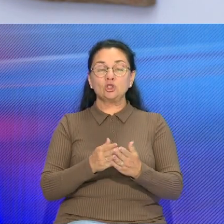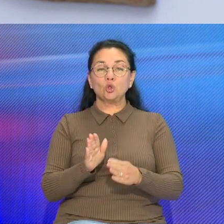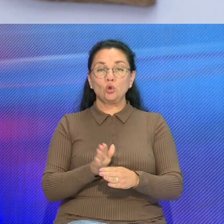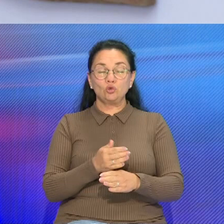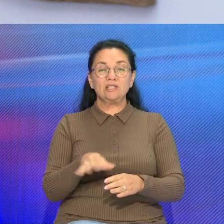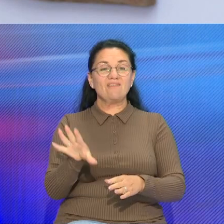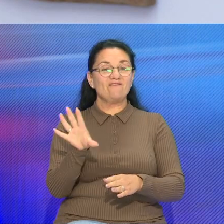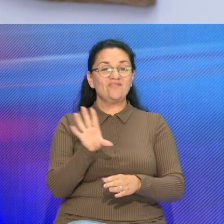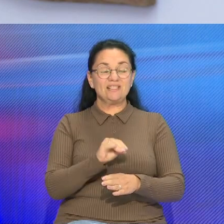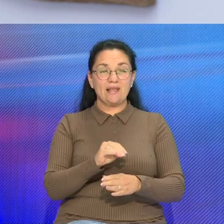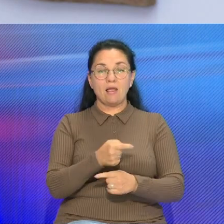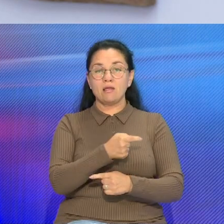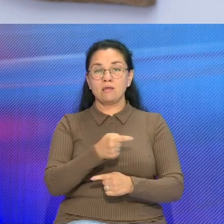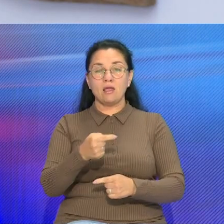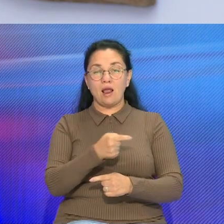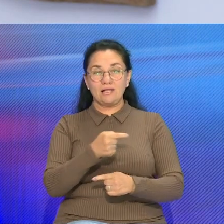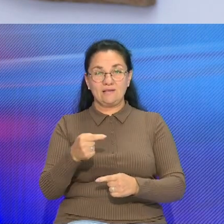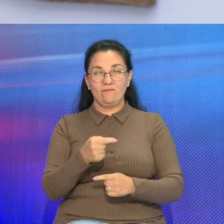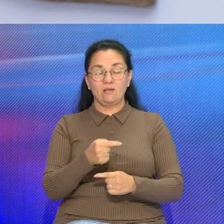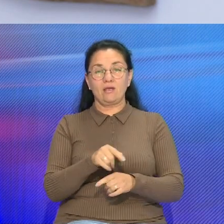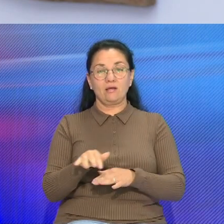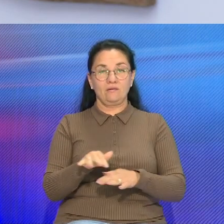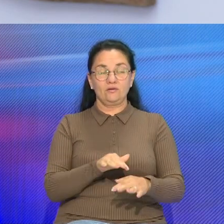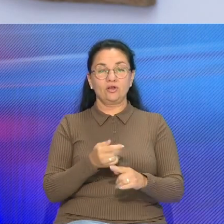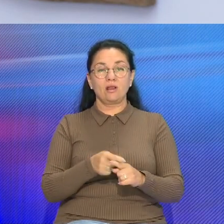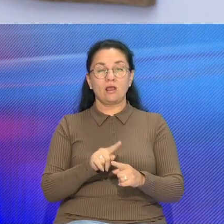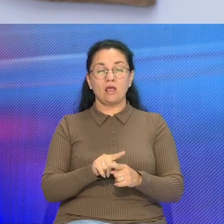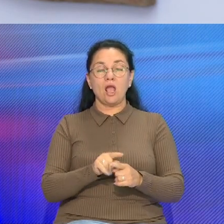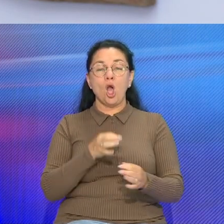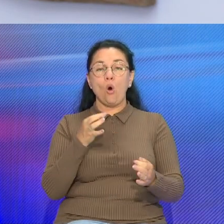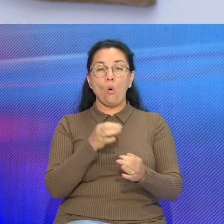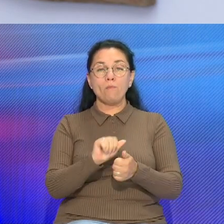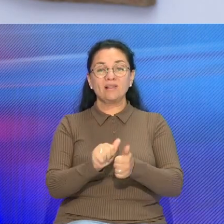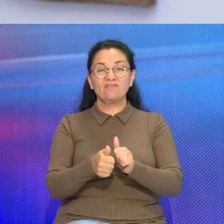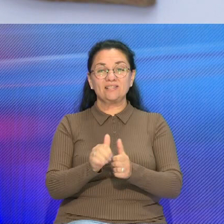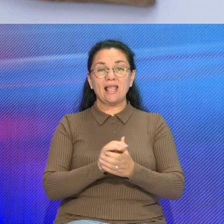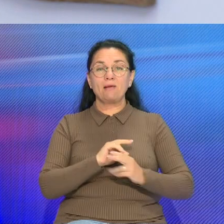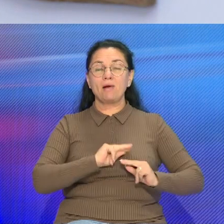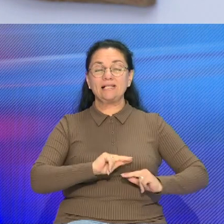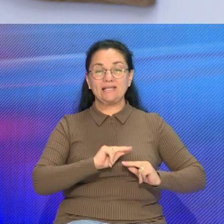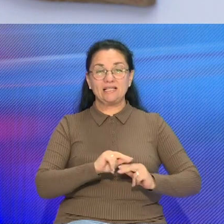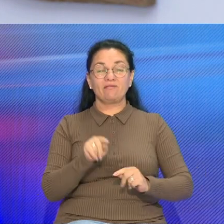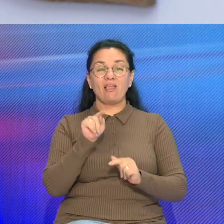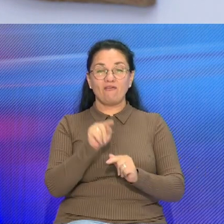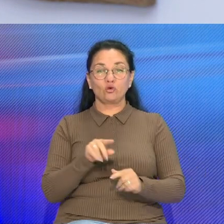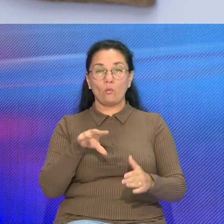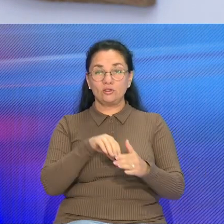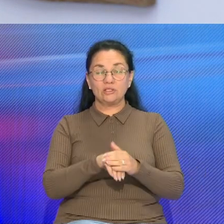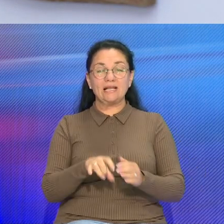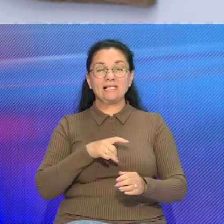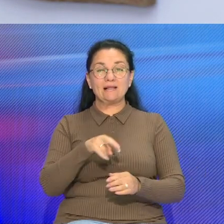все негативные тенденции Опыт взаимодействия, в том числе и с Республикой Беларусь